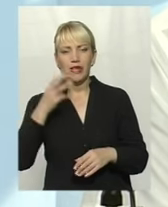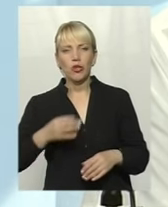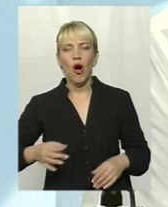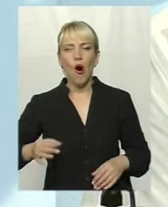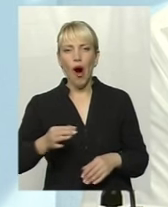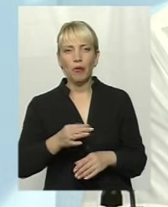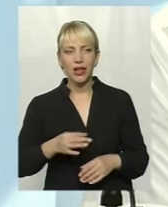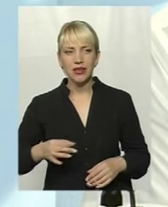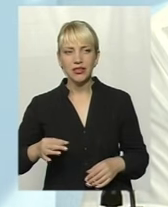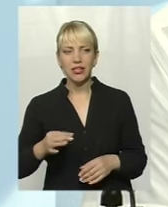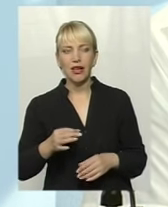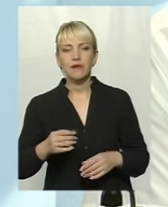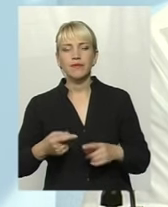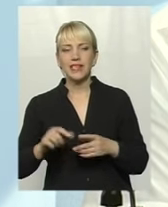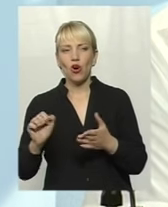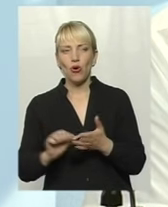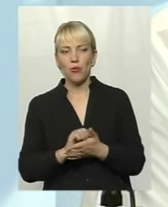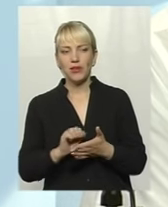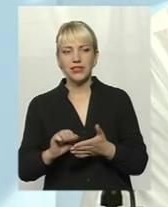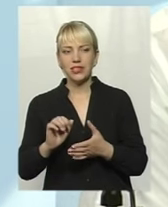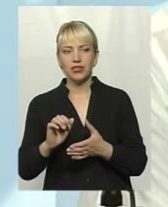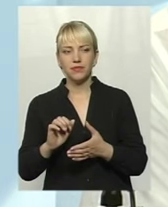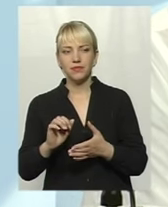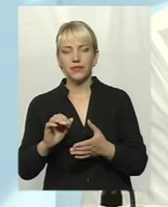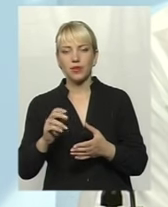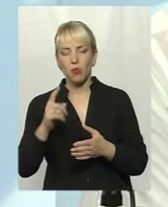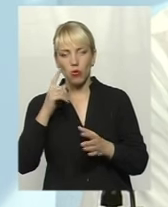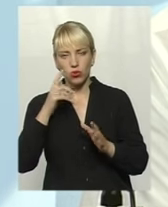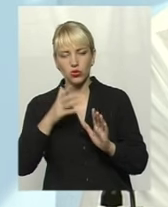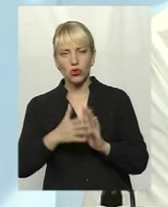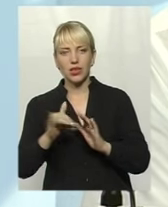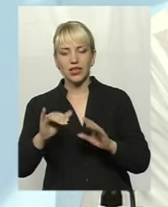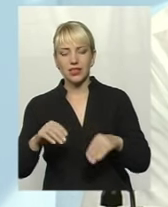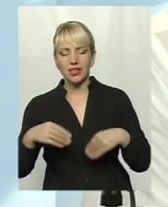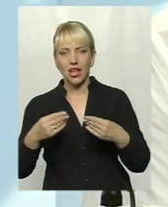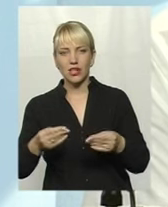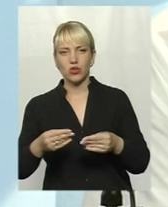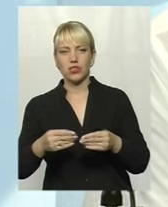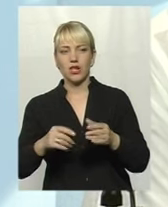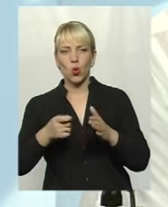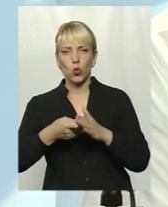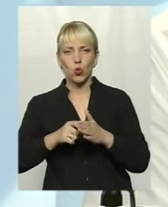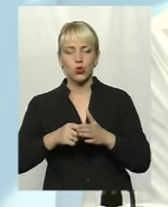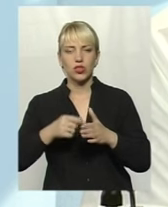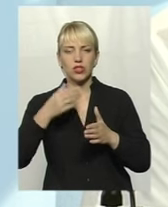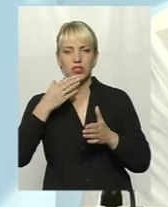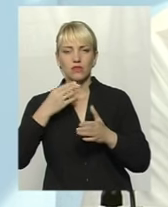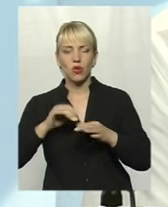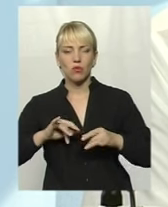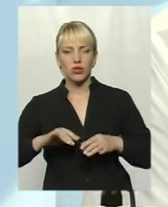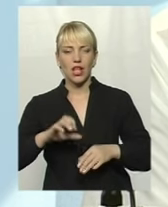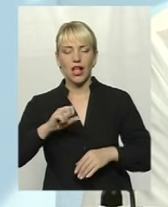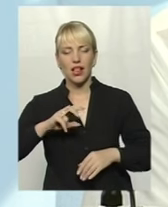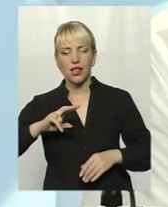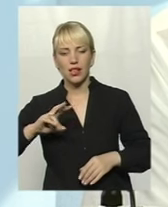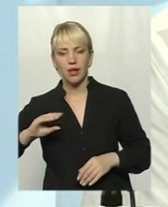документацію, скажімо так, Прозоро, їм надаються з Києва ключі, ну там своя процедура. Тобто зараз